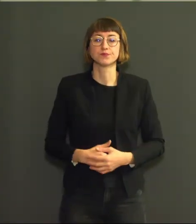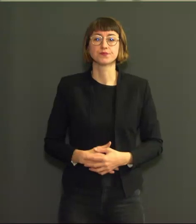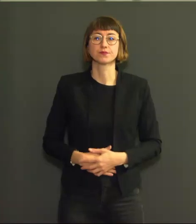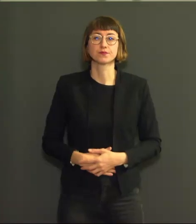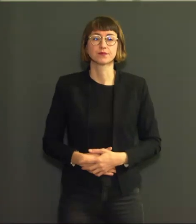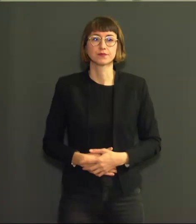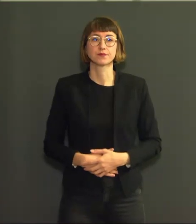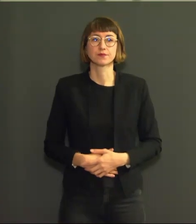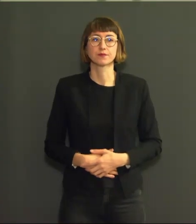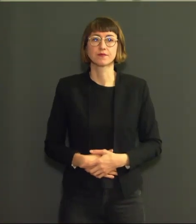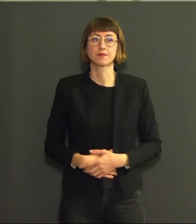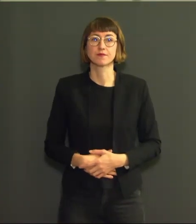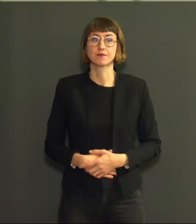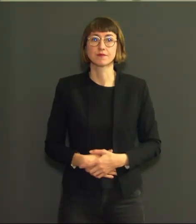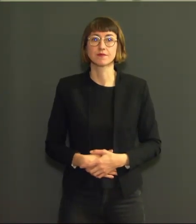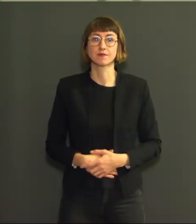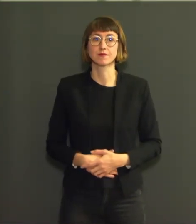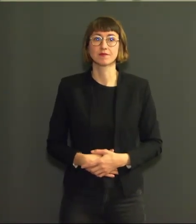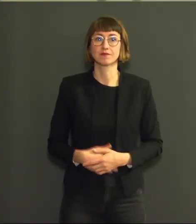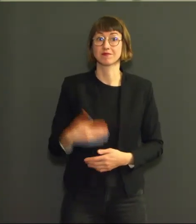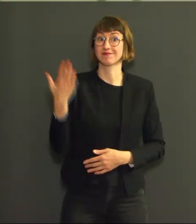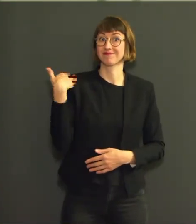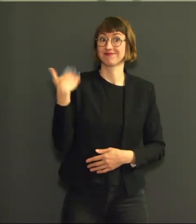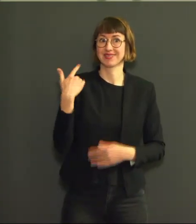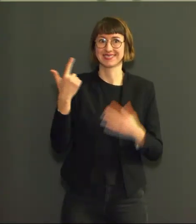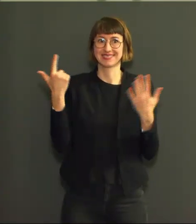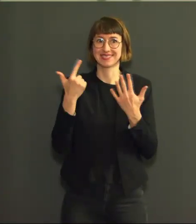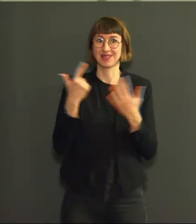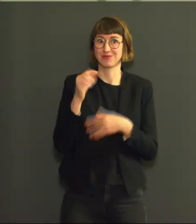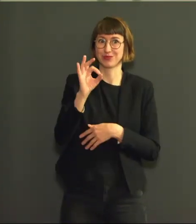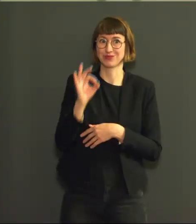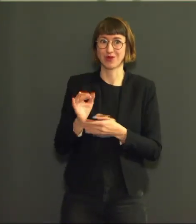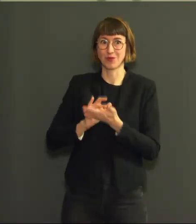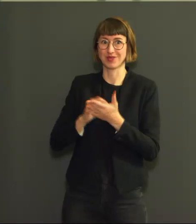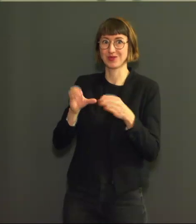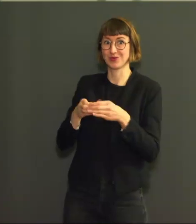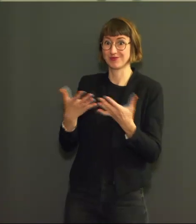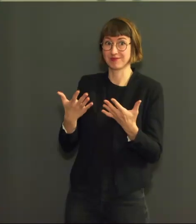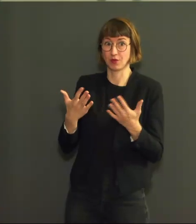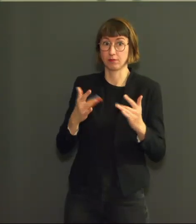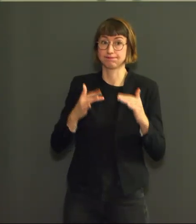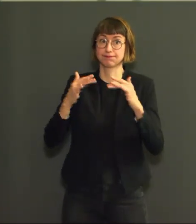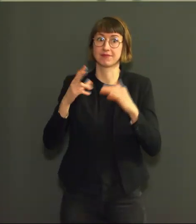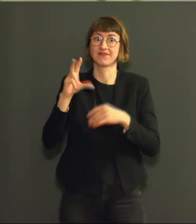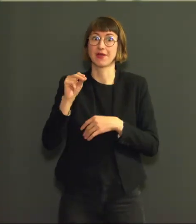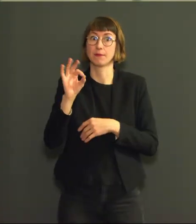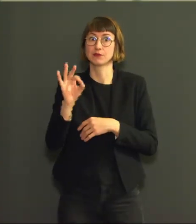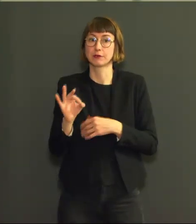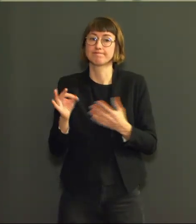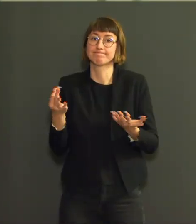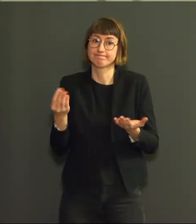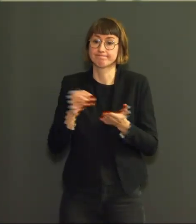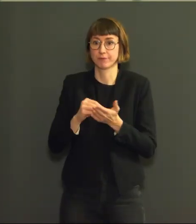qui n'étaient que de 7%. Illustration supplémentaire de l'impact favorable et heureusement rapidement